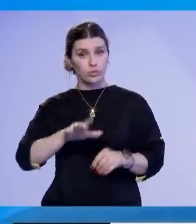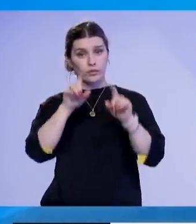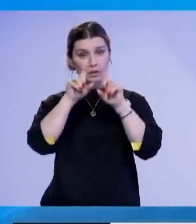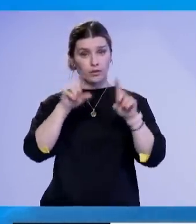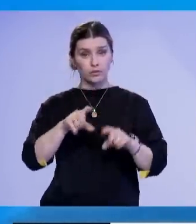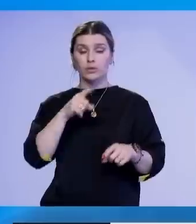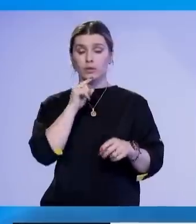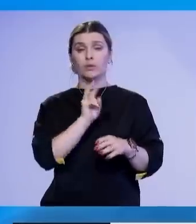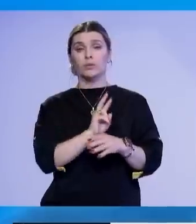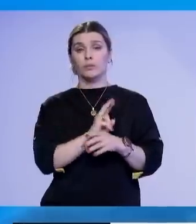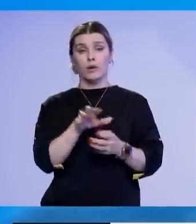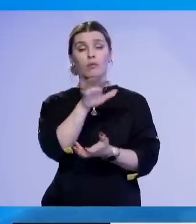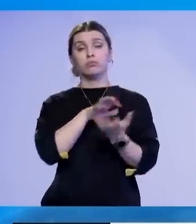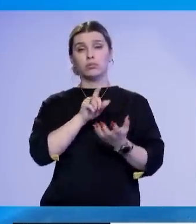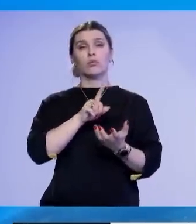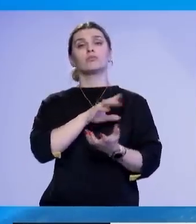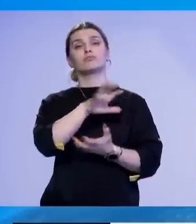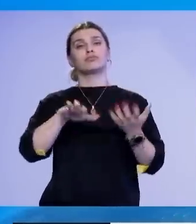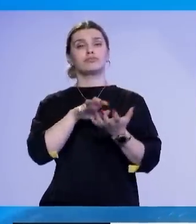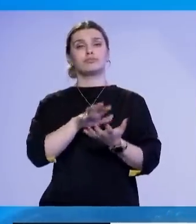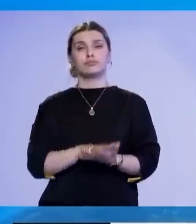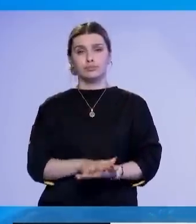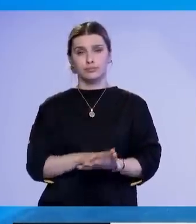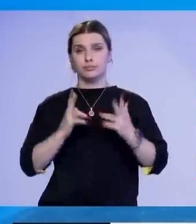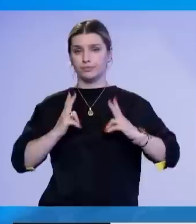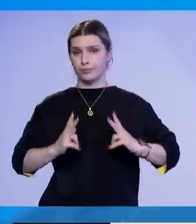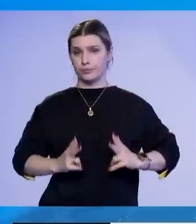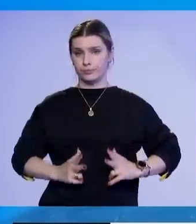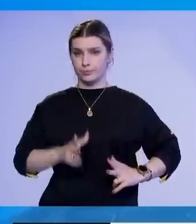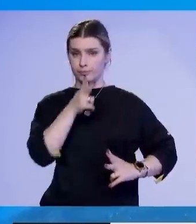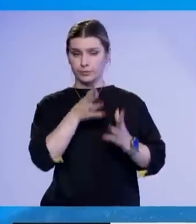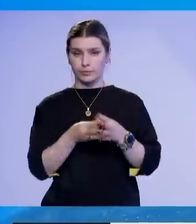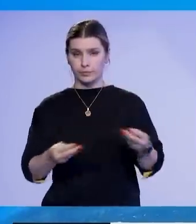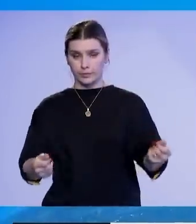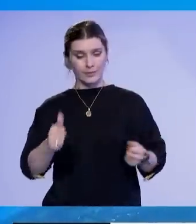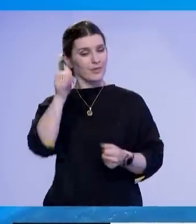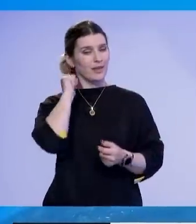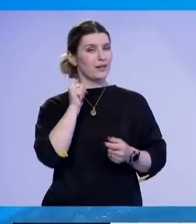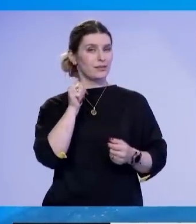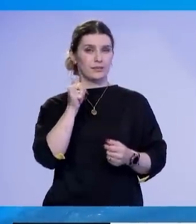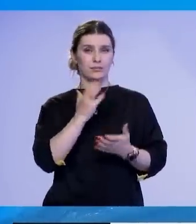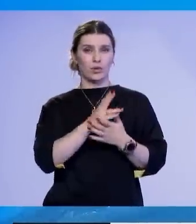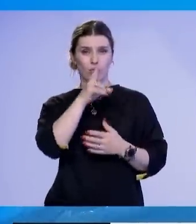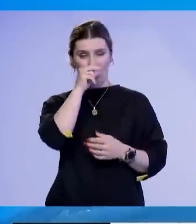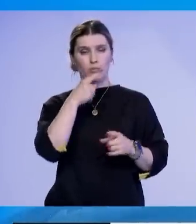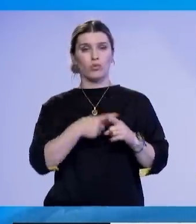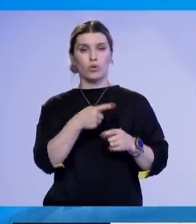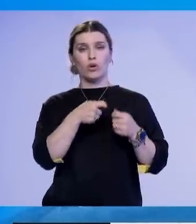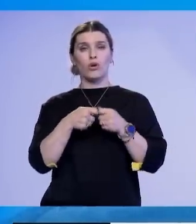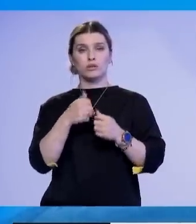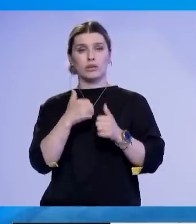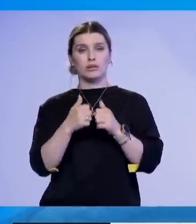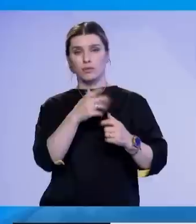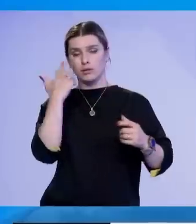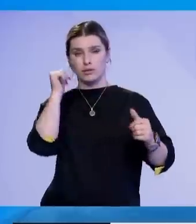shtensionojnë me njerë situatë në veri të shtetit një dit pas për plasjeve mes policisë të Kosovës dhe grupeve lokale